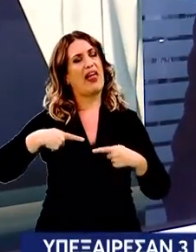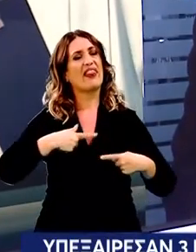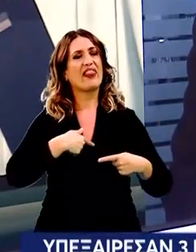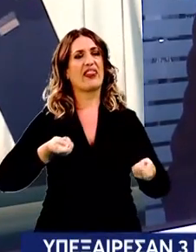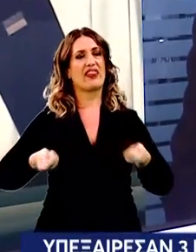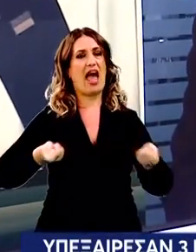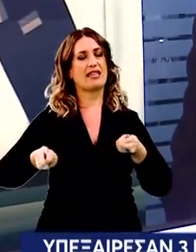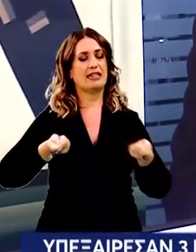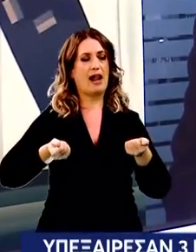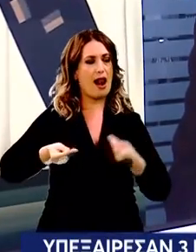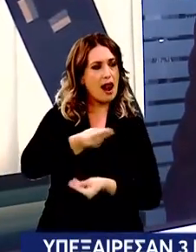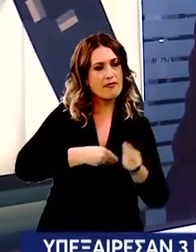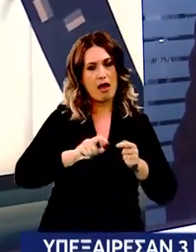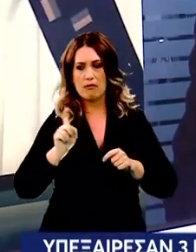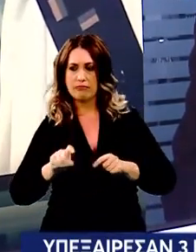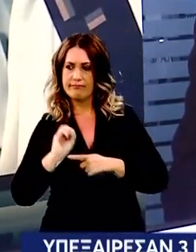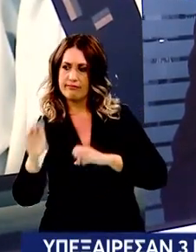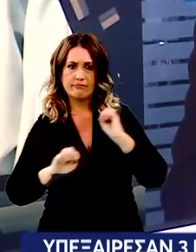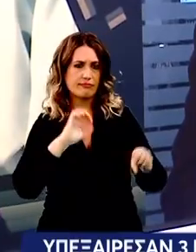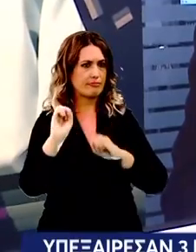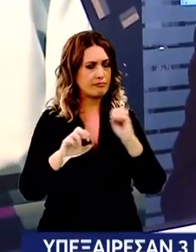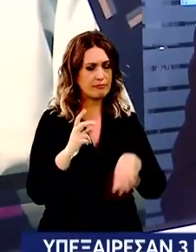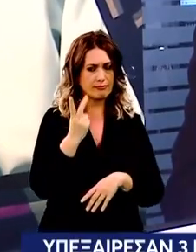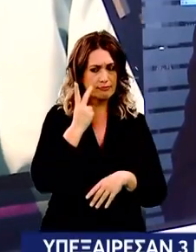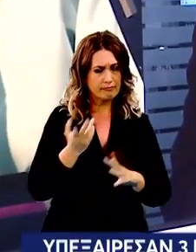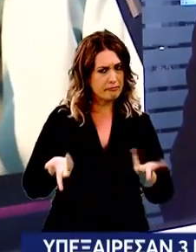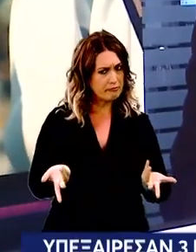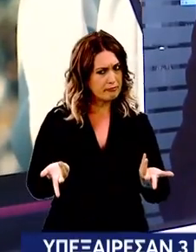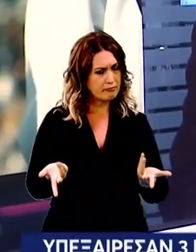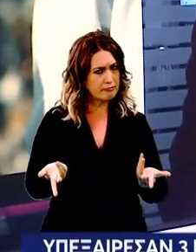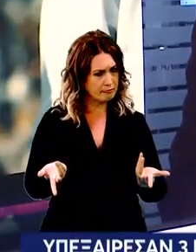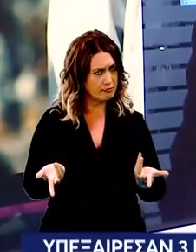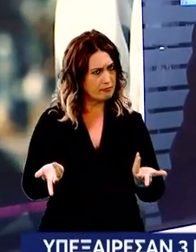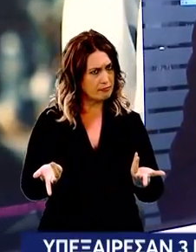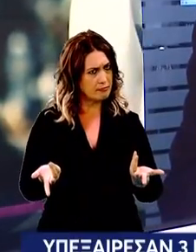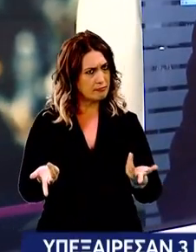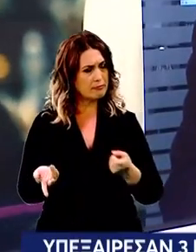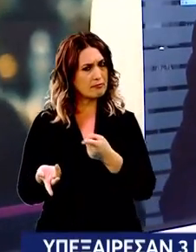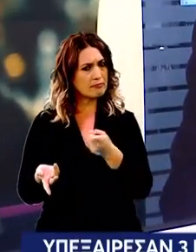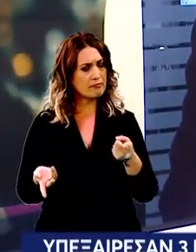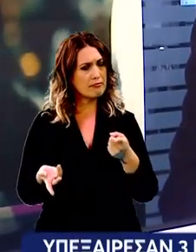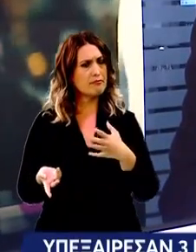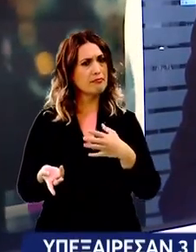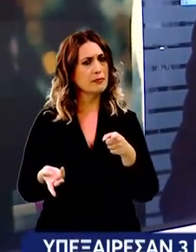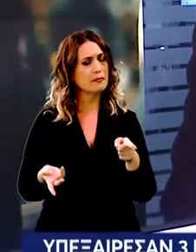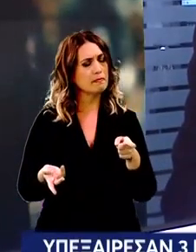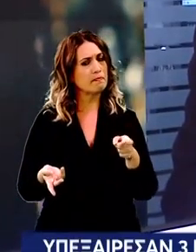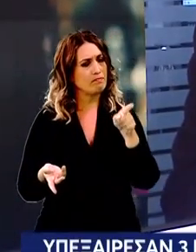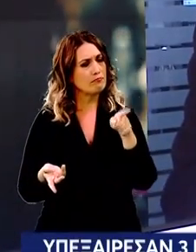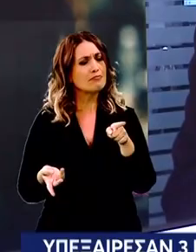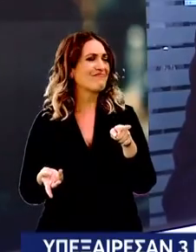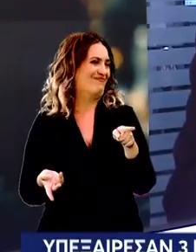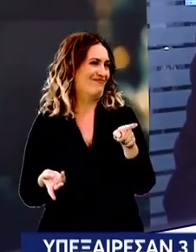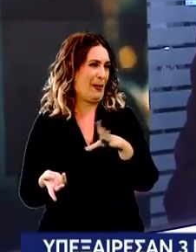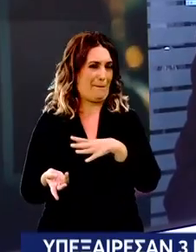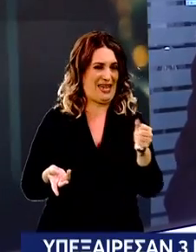εκκλησίας Να πούμε λοιπόν ότι από αυτούς που έχουν φαίνεται να παραλαμβάνουν τα χρήματα ο ένας που είπε ότι είχε ποινικές εμπλοκές Ιωάννα